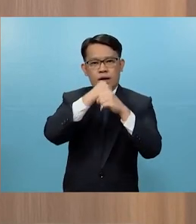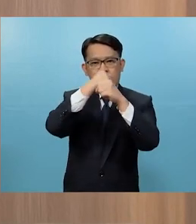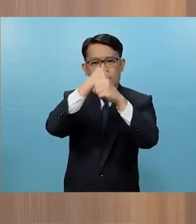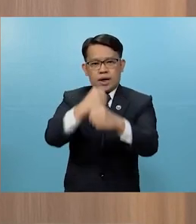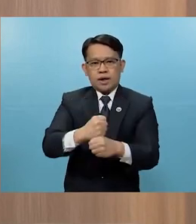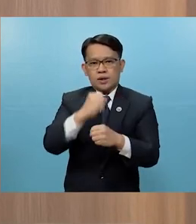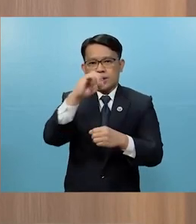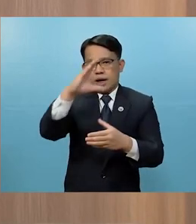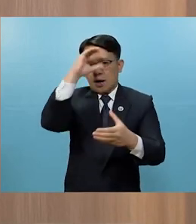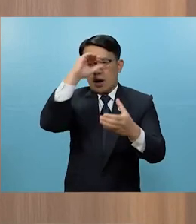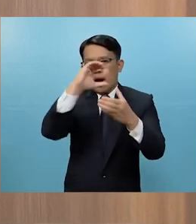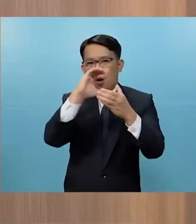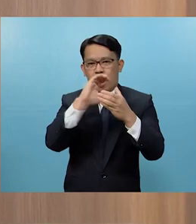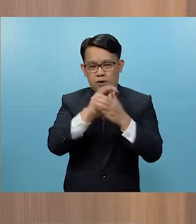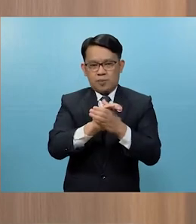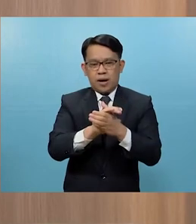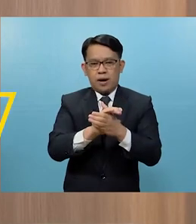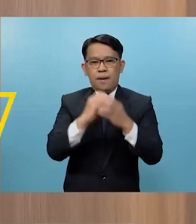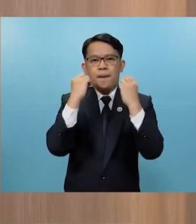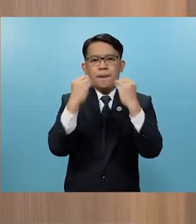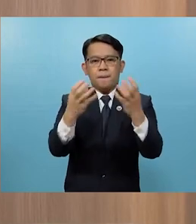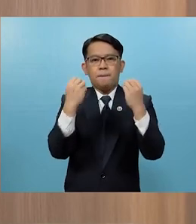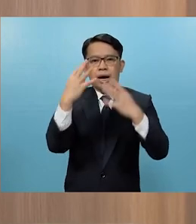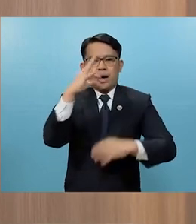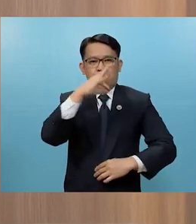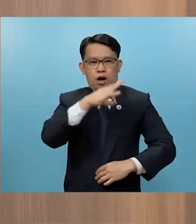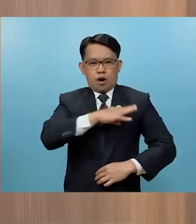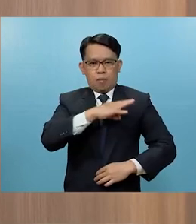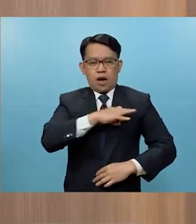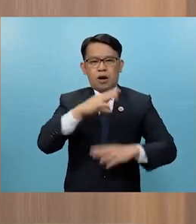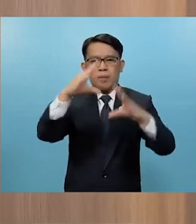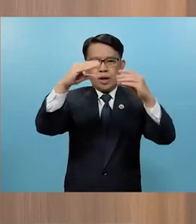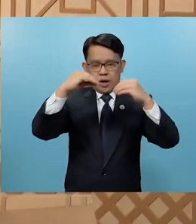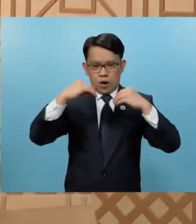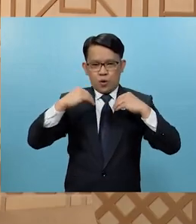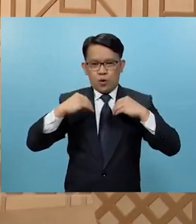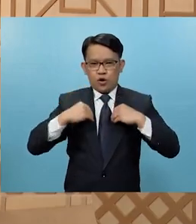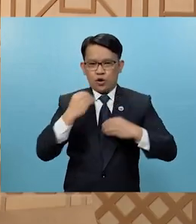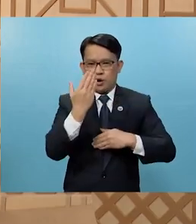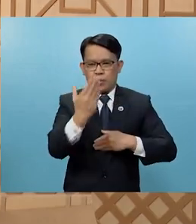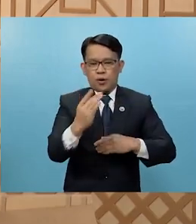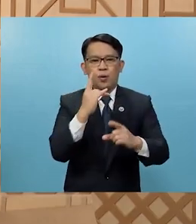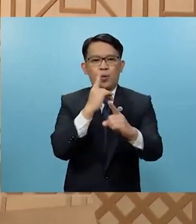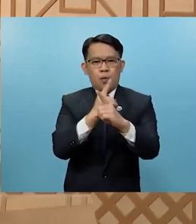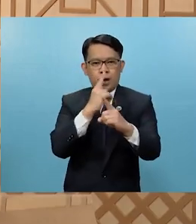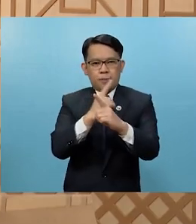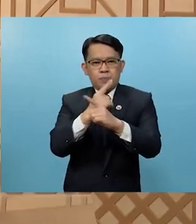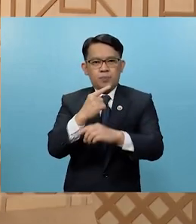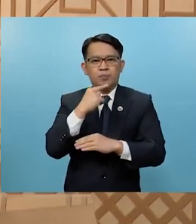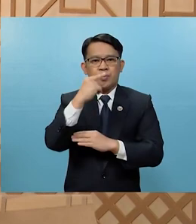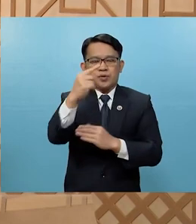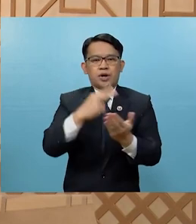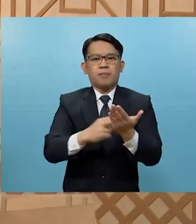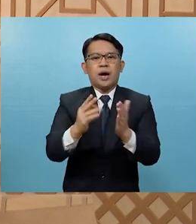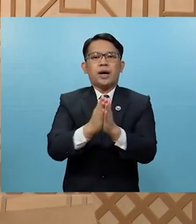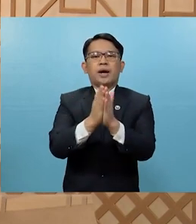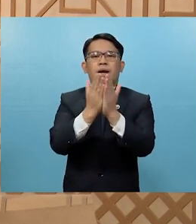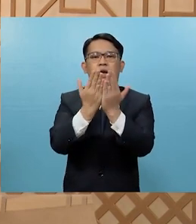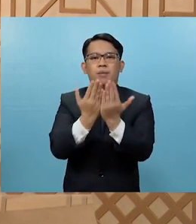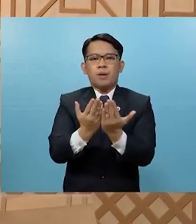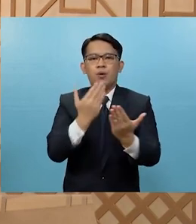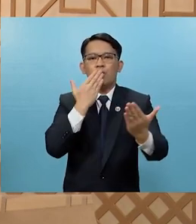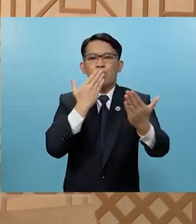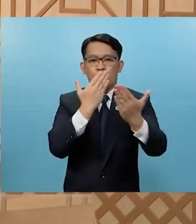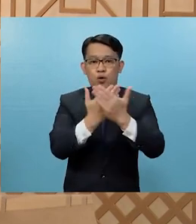ng kanyang asawa at saganang pakinabang ang makakamit niya Kaya tama po ang sinabi ng Bibya na ang